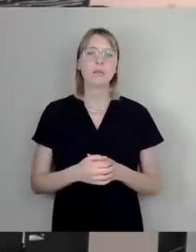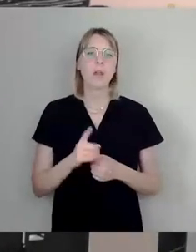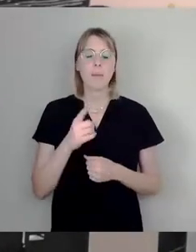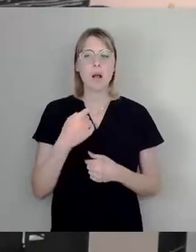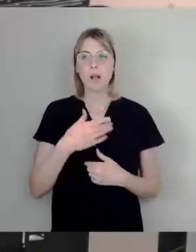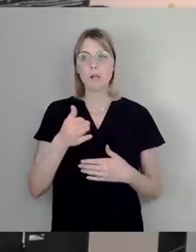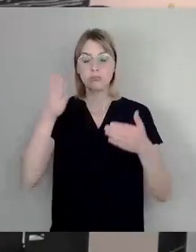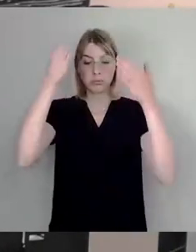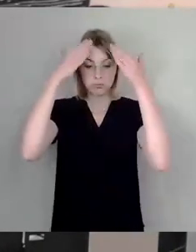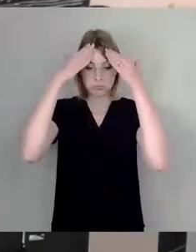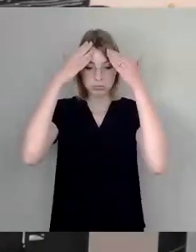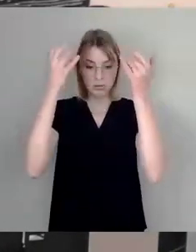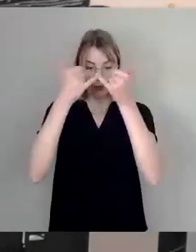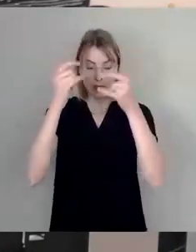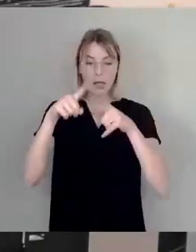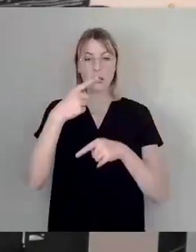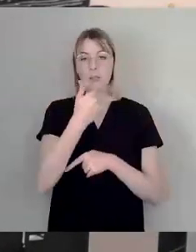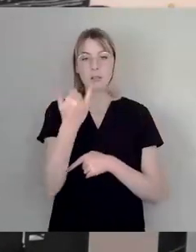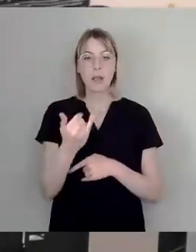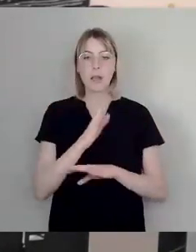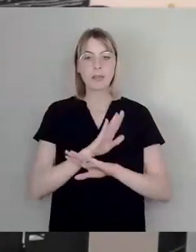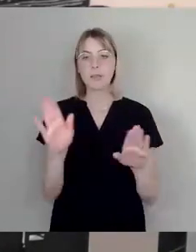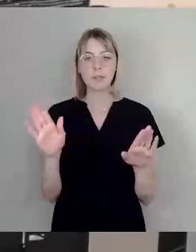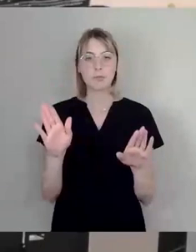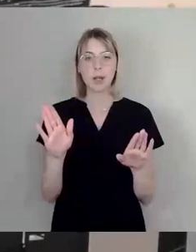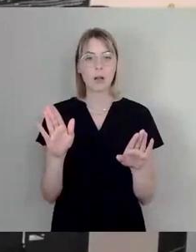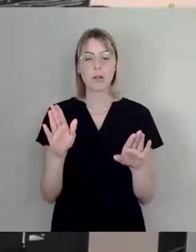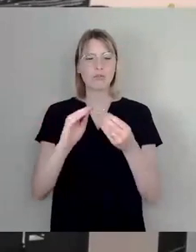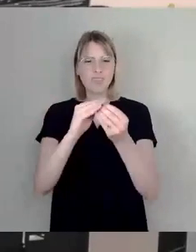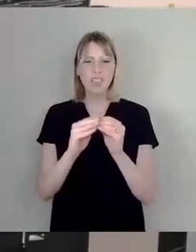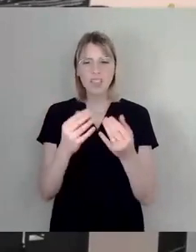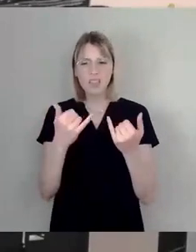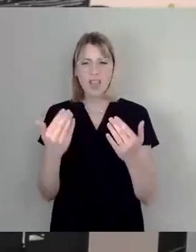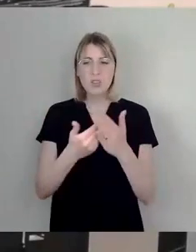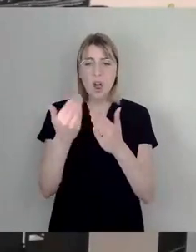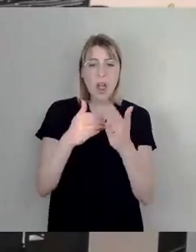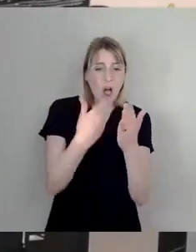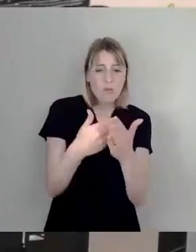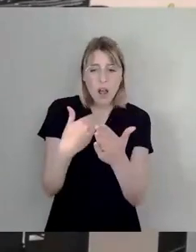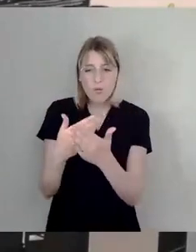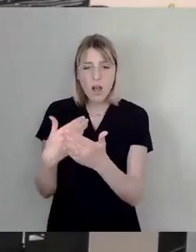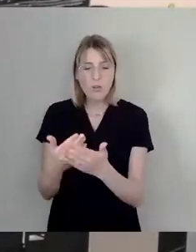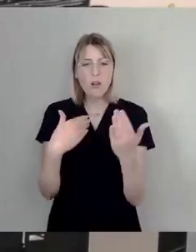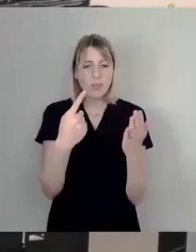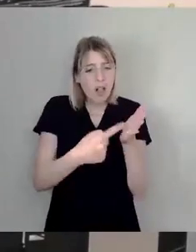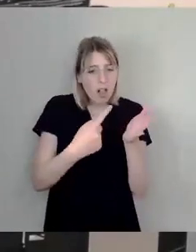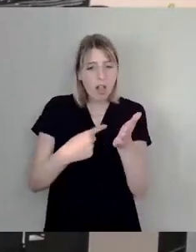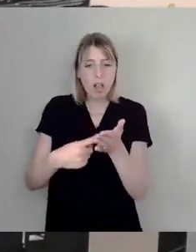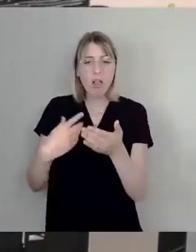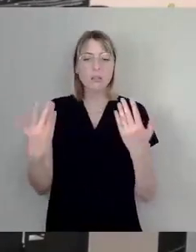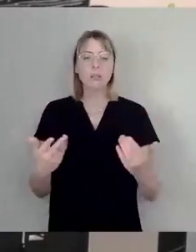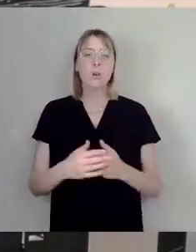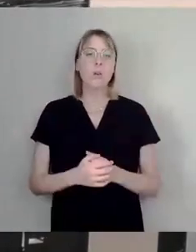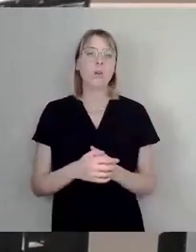wir machen das nächstes Jahr nicht mehr. Und diese ganzen permanenten neuen Auflagen, die wir am Ende von der Verwaltung kriegen,